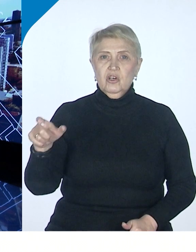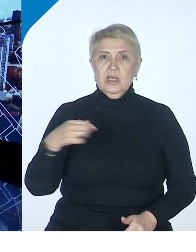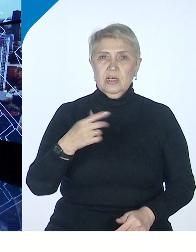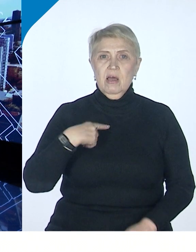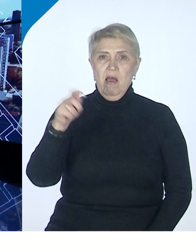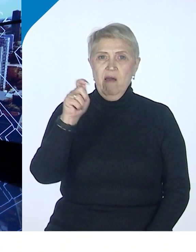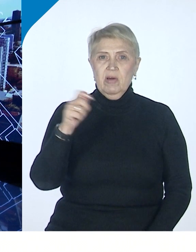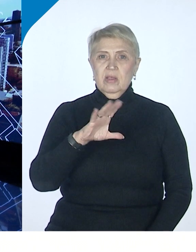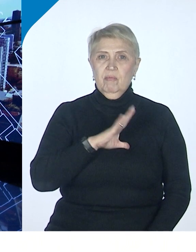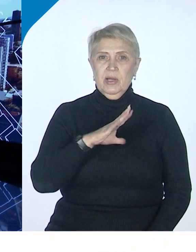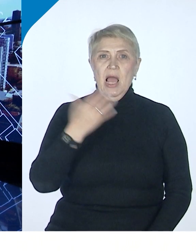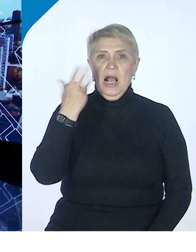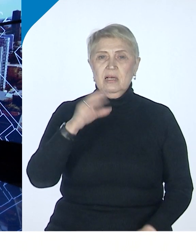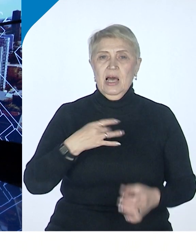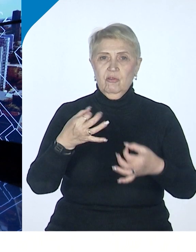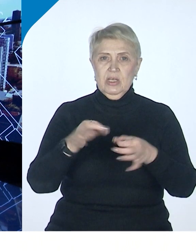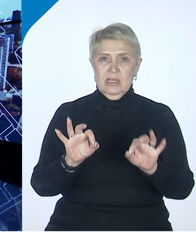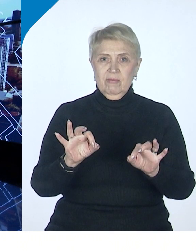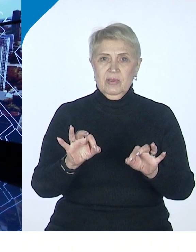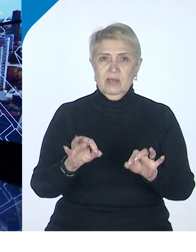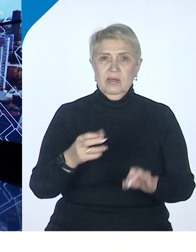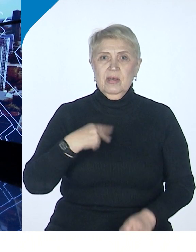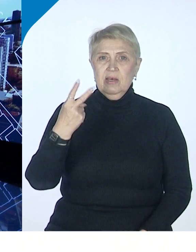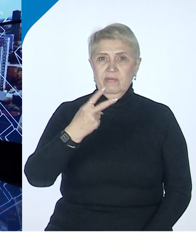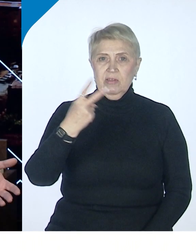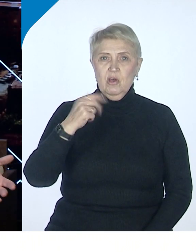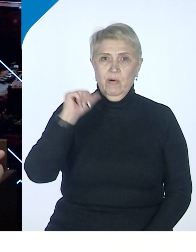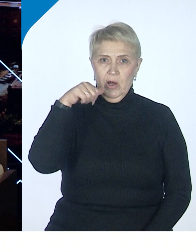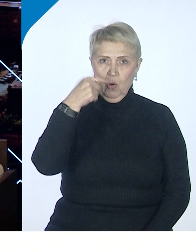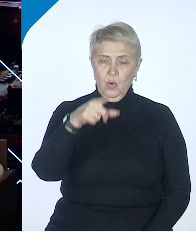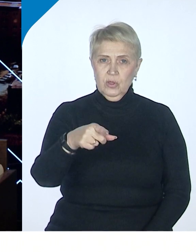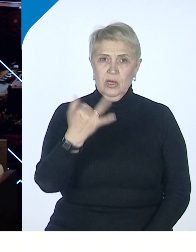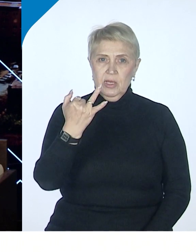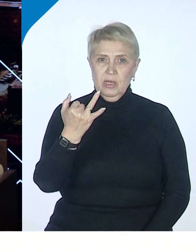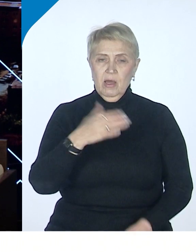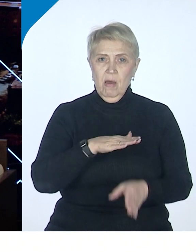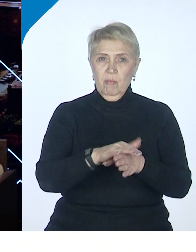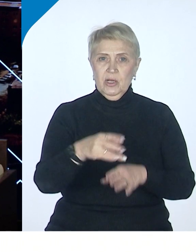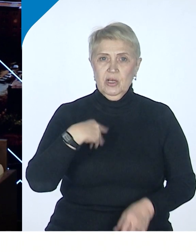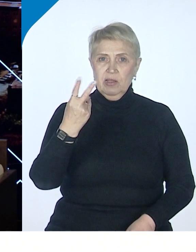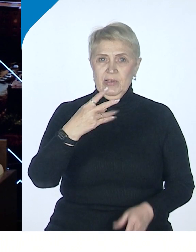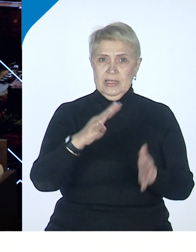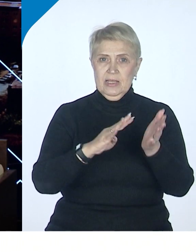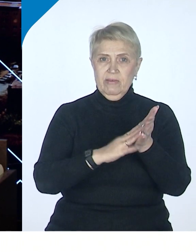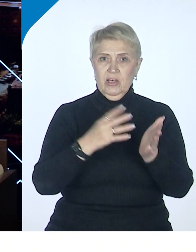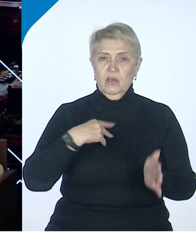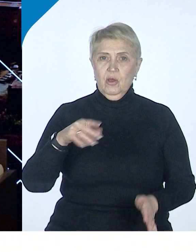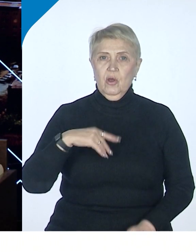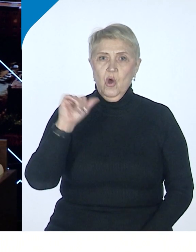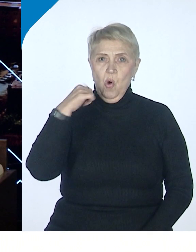интервентов, всех остальных, с 22-го года. И почти по 29-й год